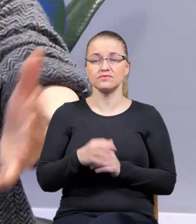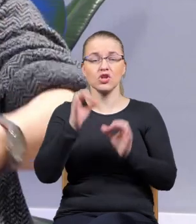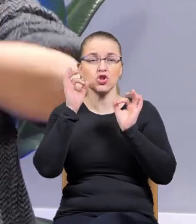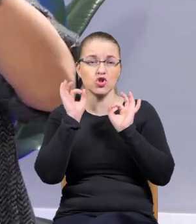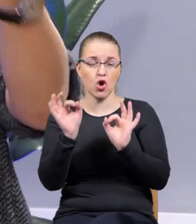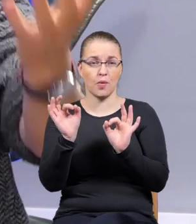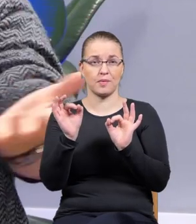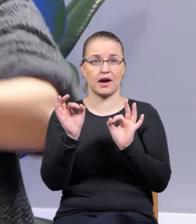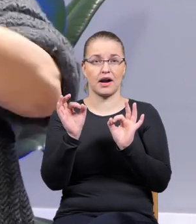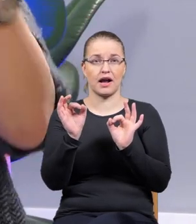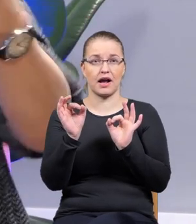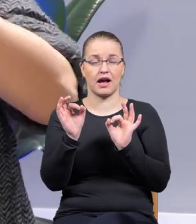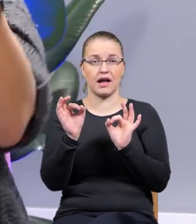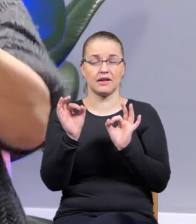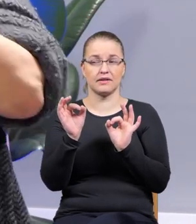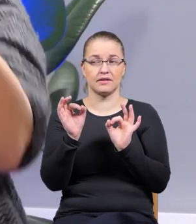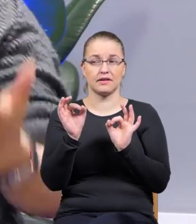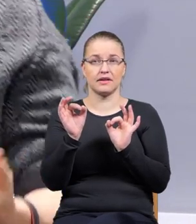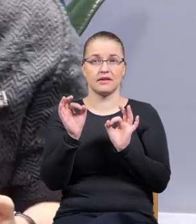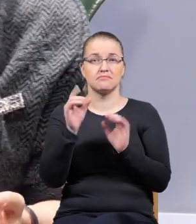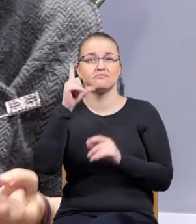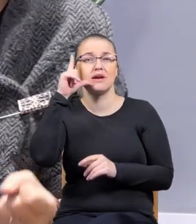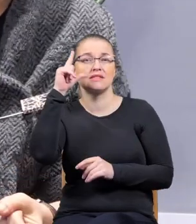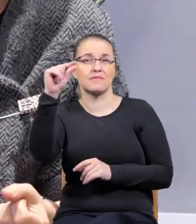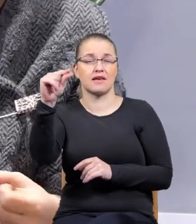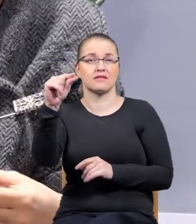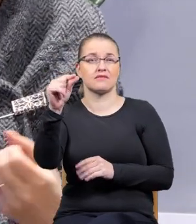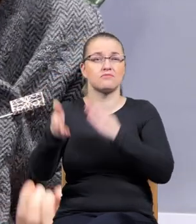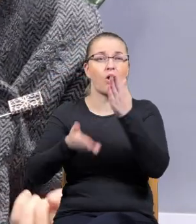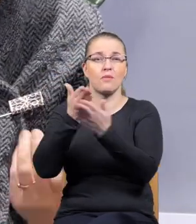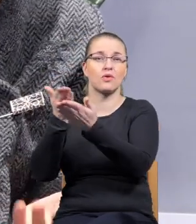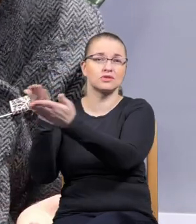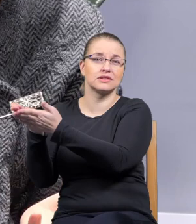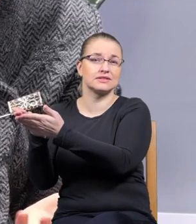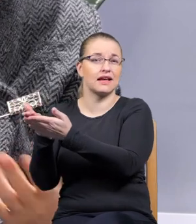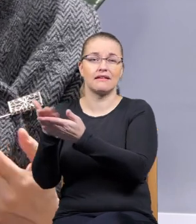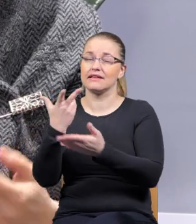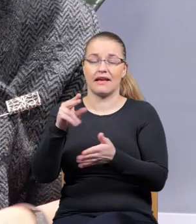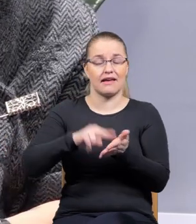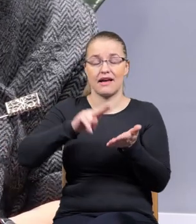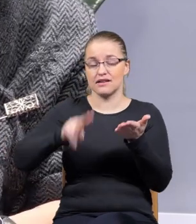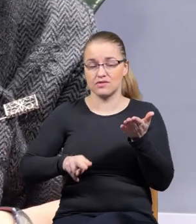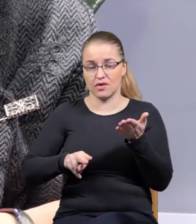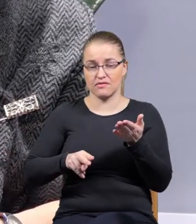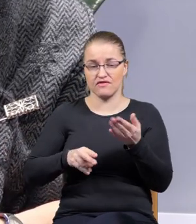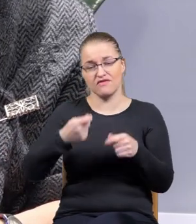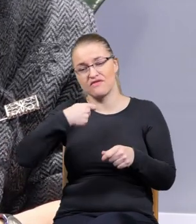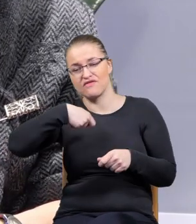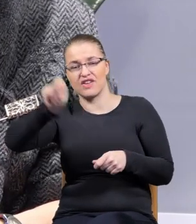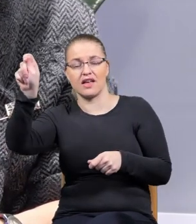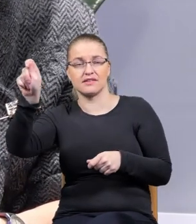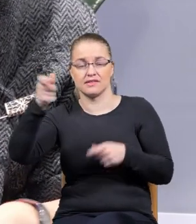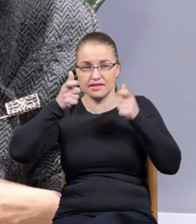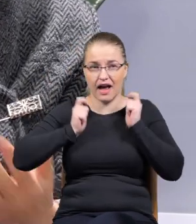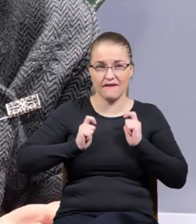zapowiadających się w ogóle perspektyw, które się pojawiły, tylko się po prostu wyniosłam gdzieś na jakąś daleką prowincję